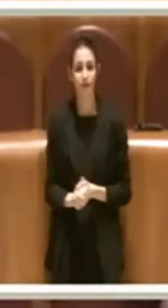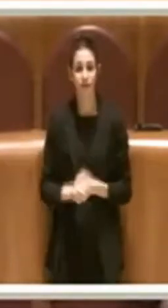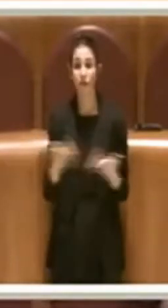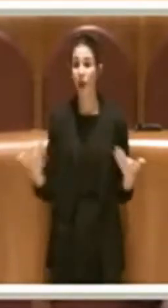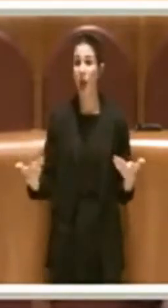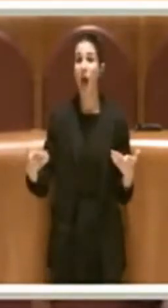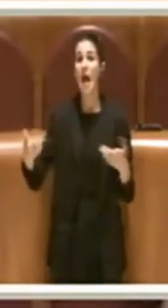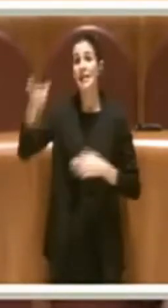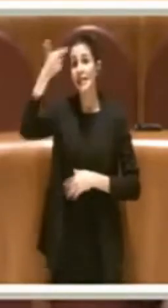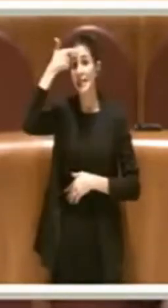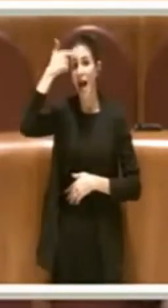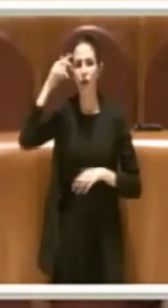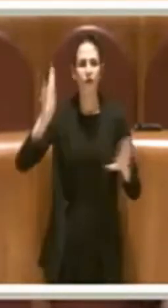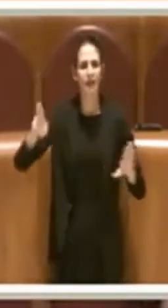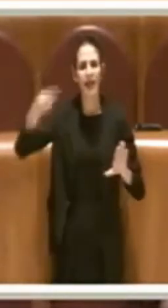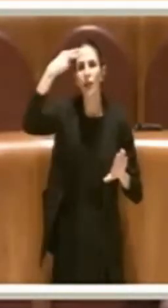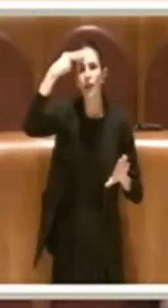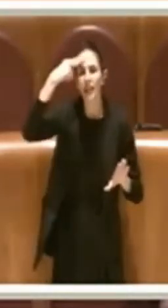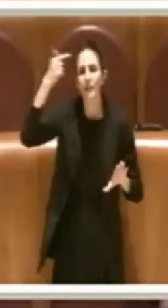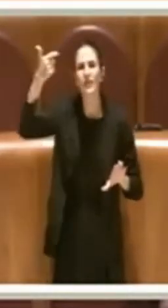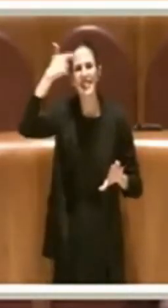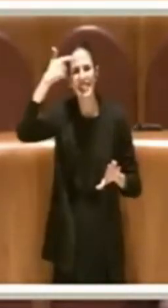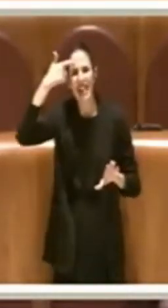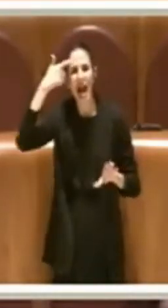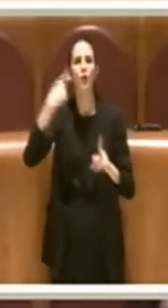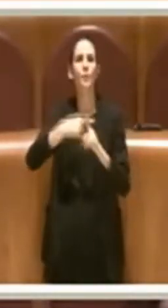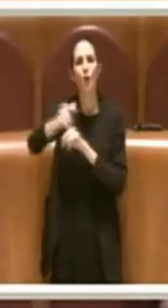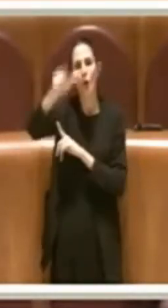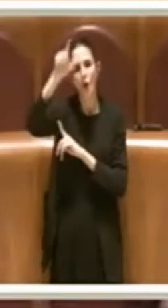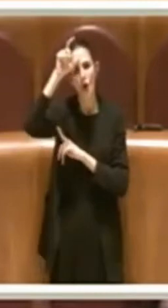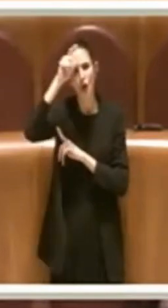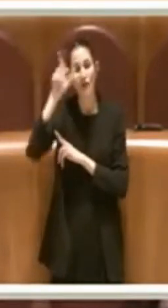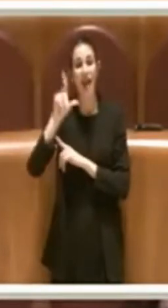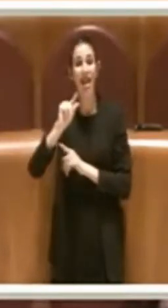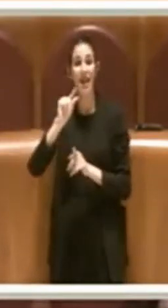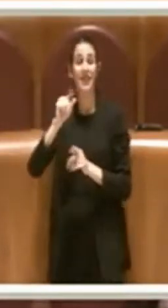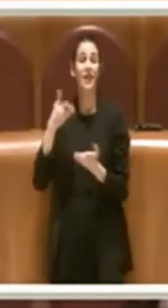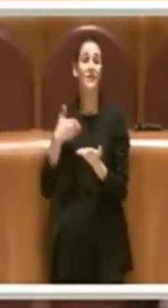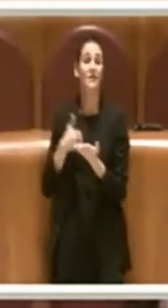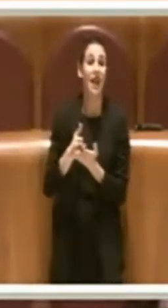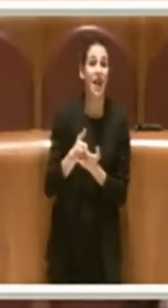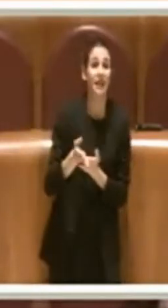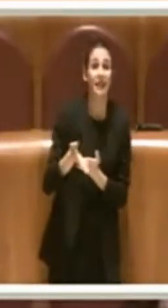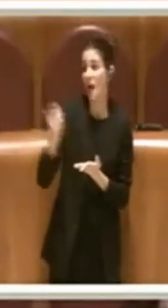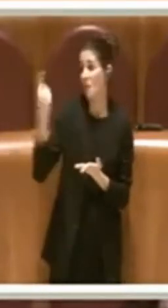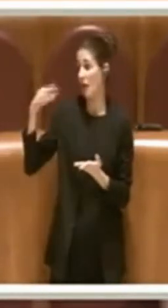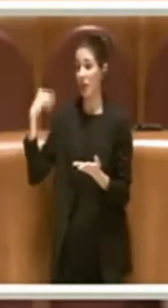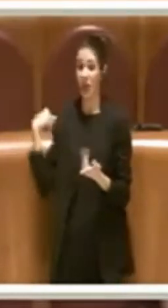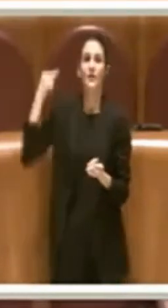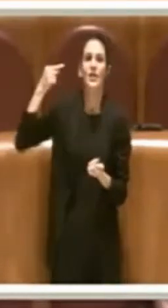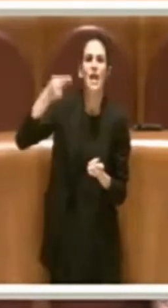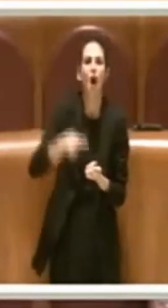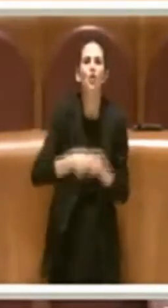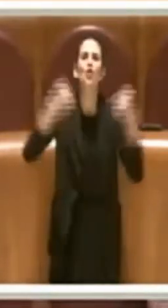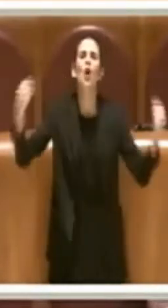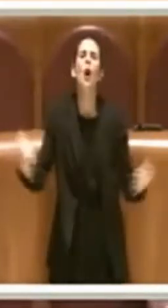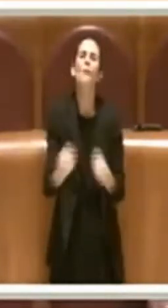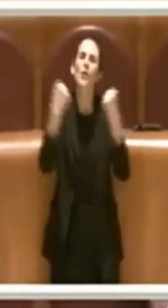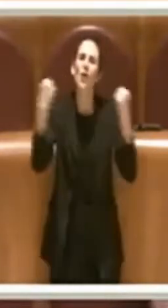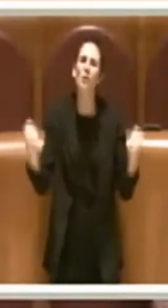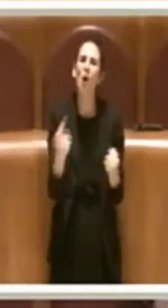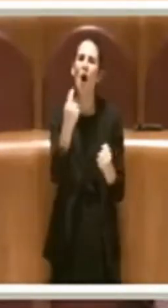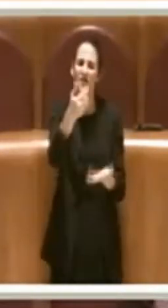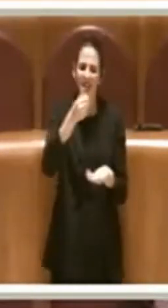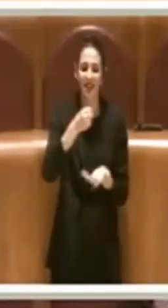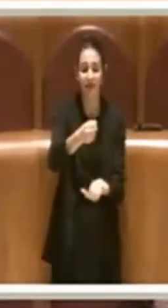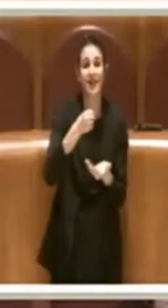dallo Stato e dai governi ormai da vent'anni, che andiamo avanti in questa maniera, promuove una sorta di investimento come leva